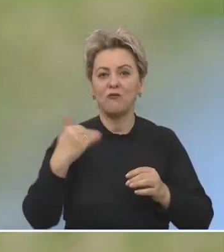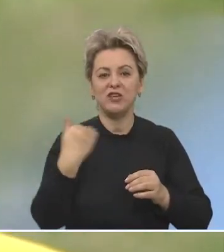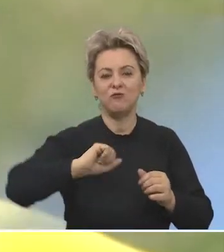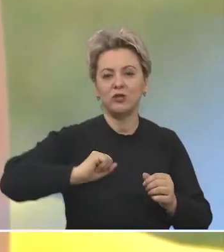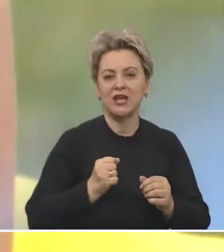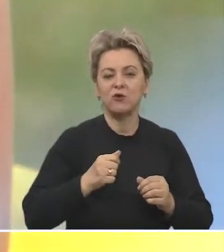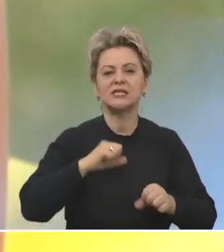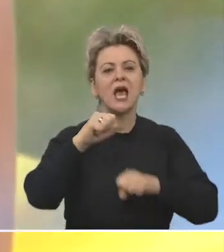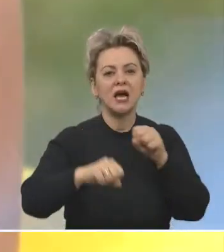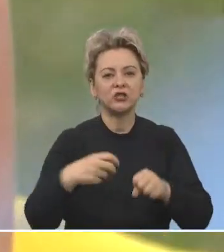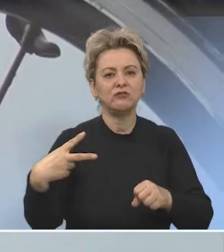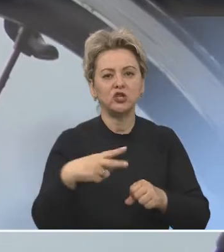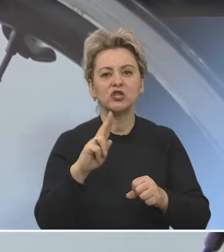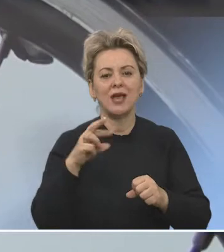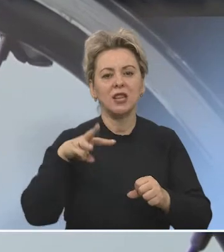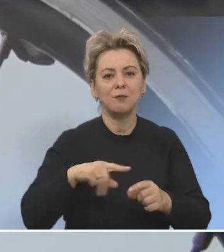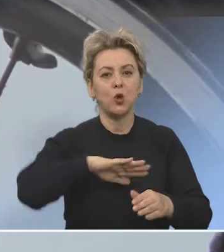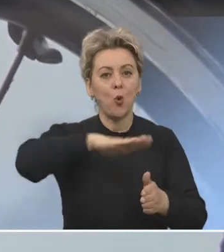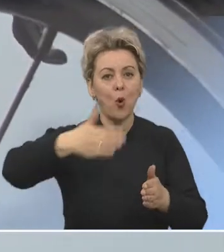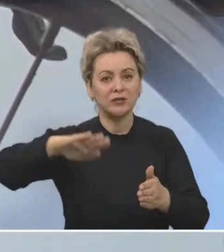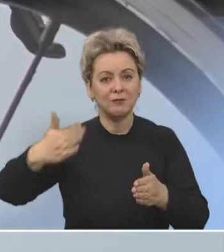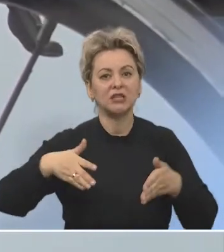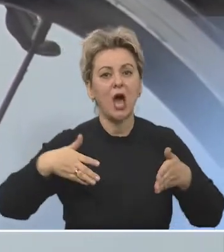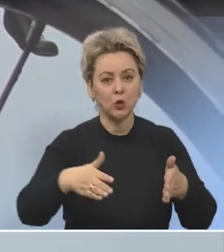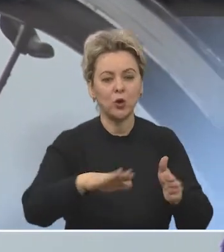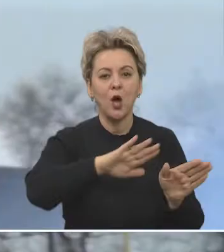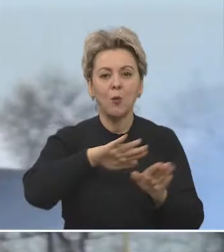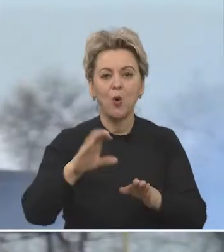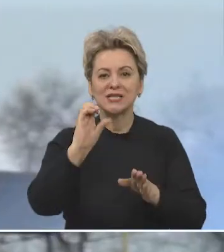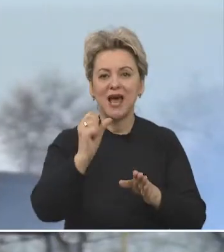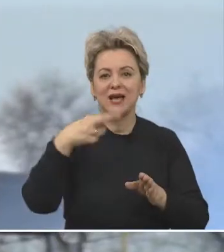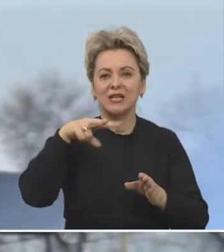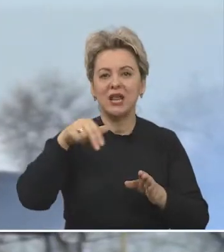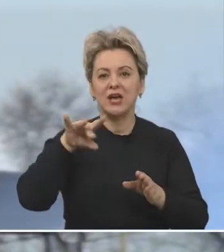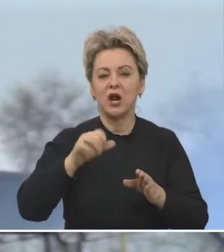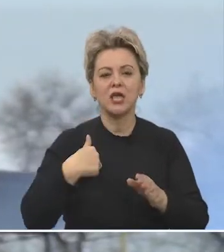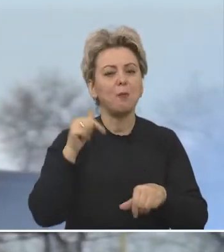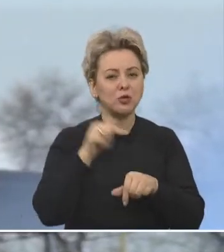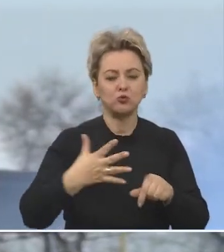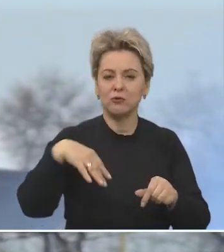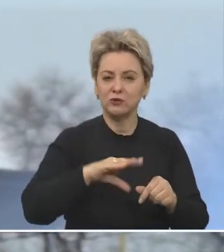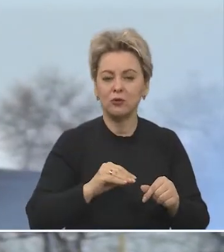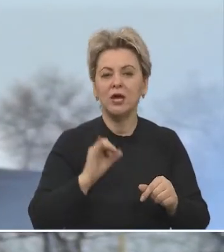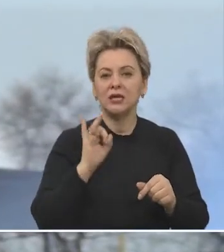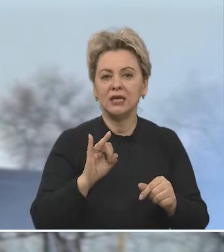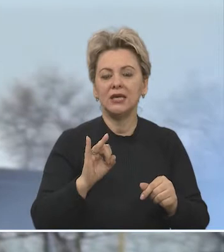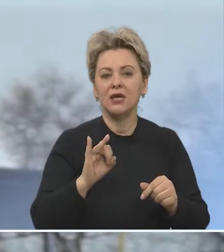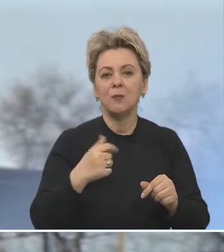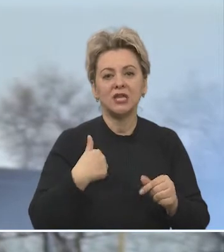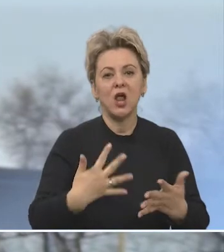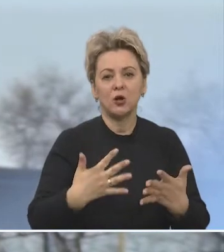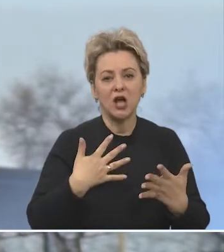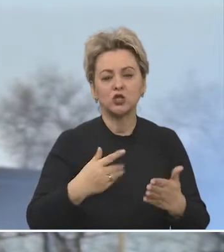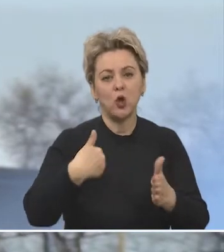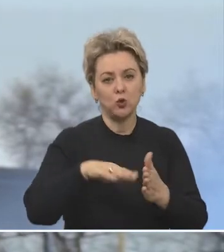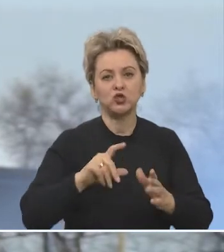Петров и два его товарища накатали 2000 километров по горным дорогам. После Адлера я почувствовал хода и стал,